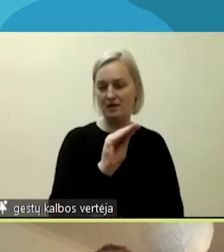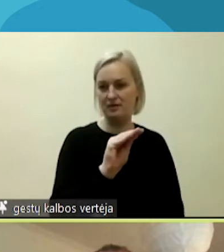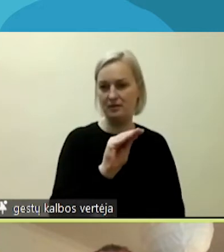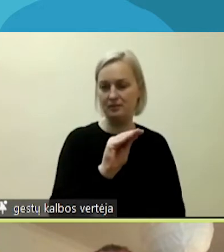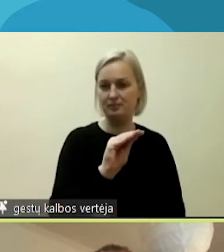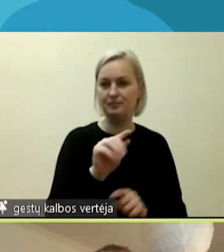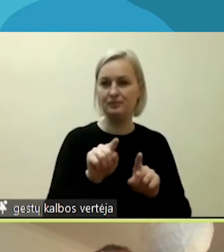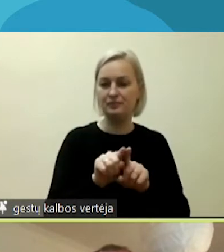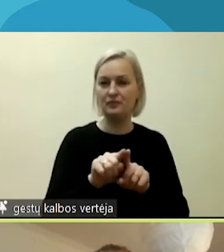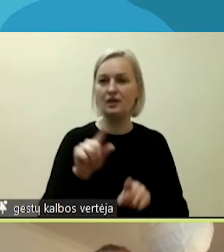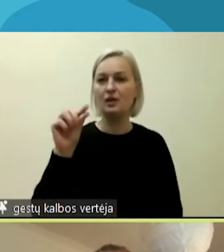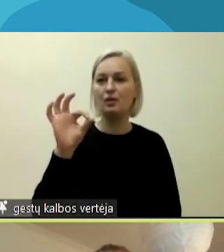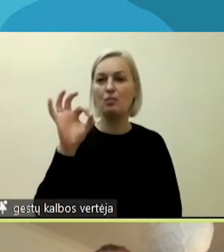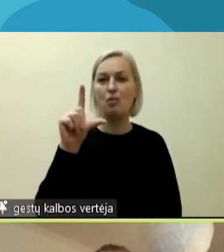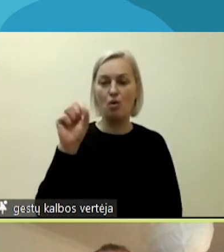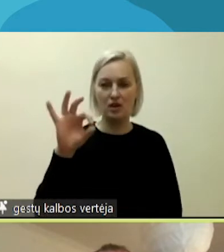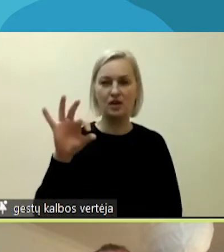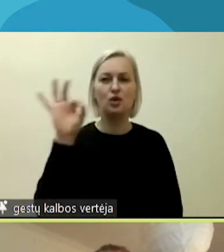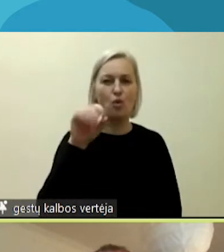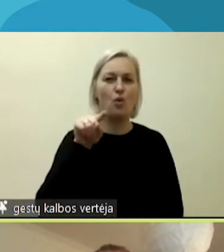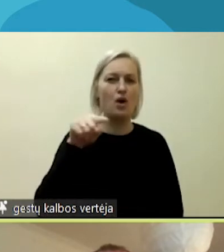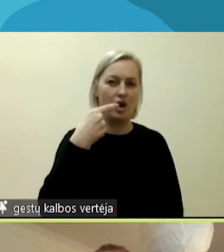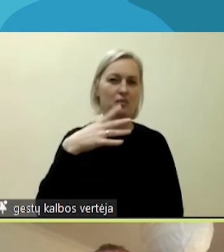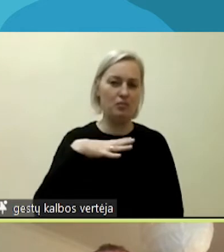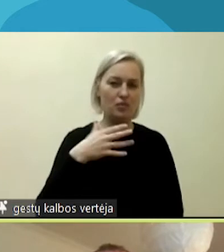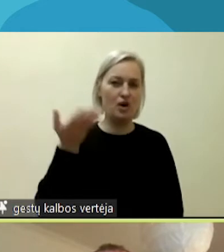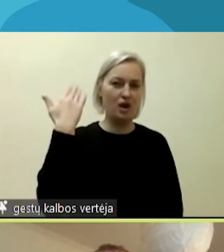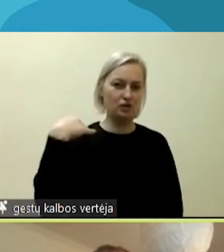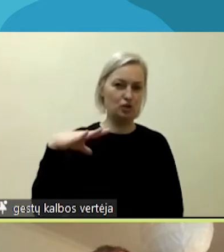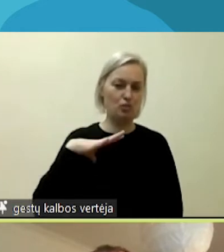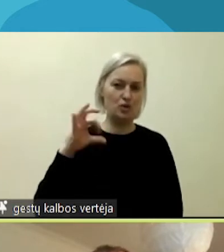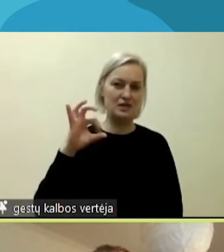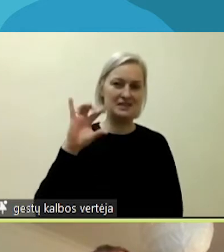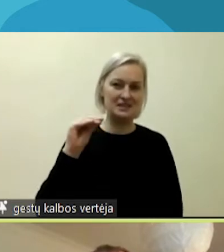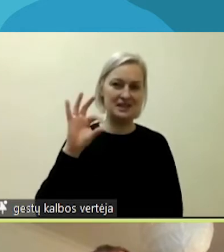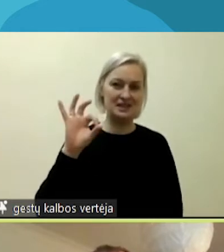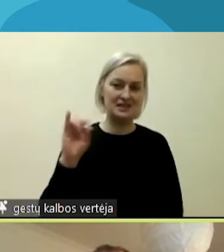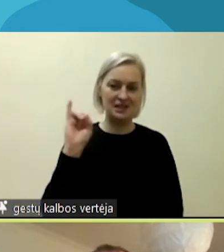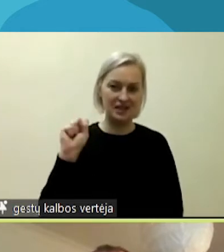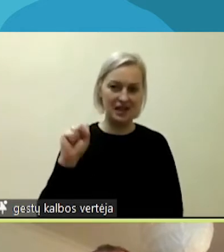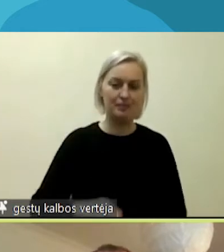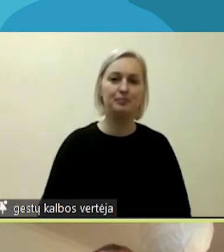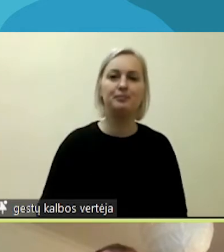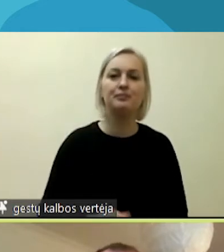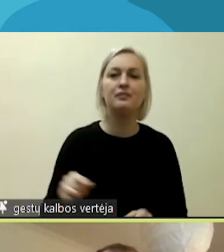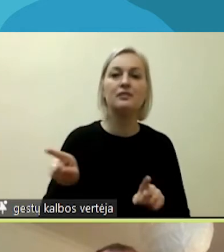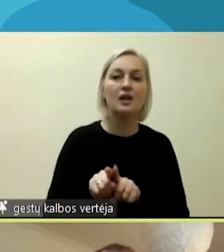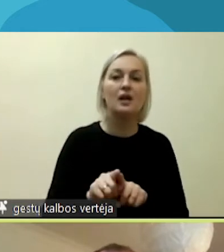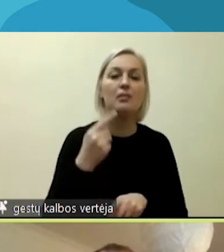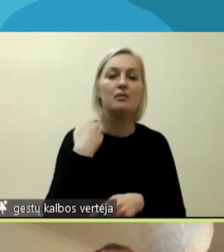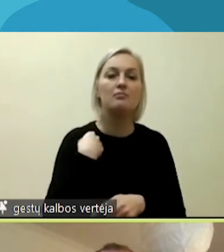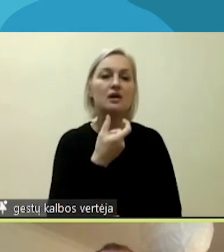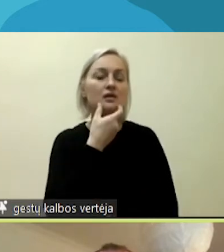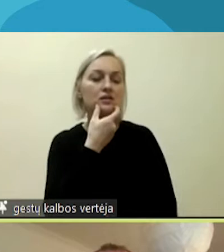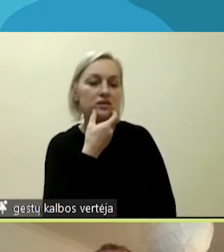Polas Liganskis tikriausiai jau kalbėjo apie tai ankstesnėse sesijose. Mes taip pat stebėme, kokiu